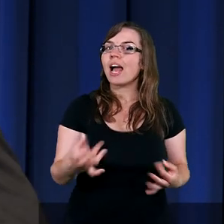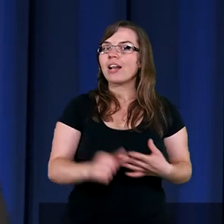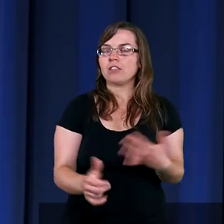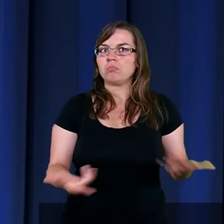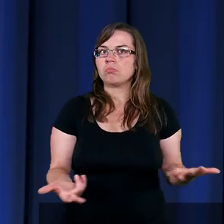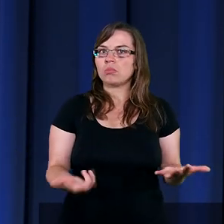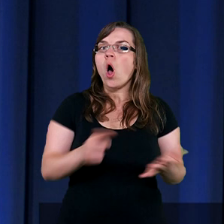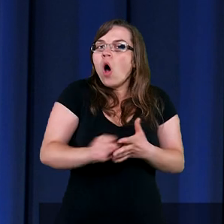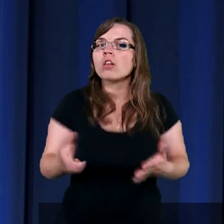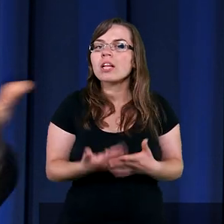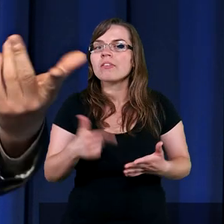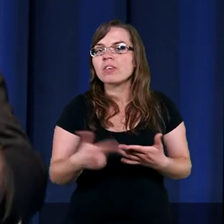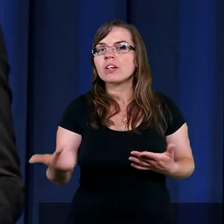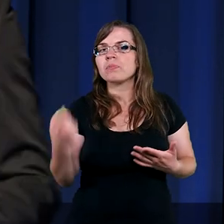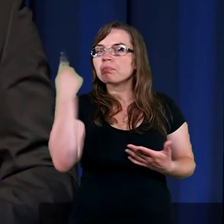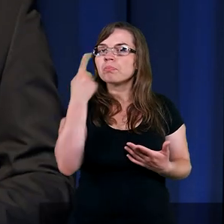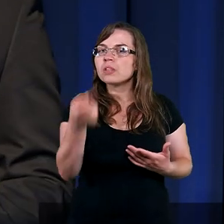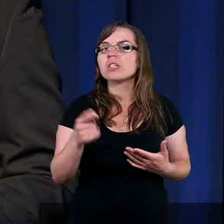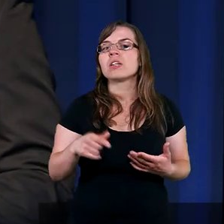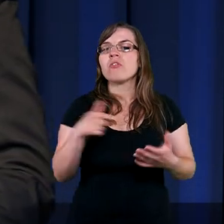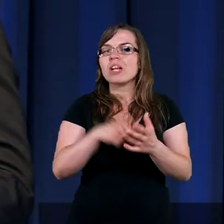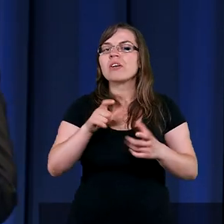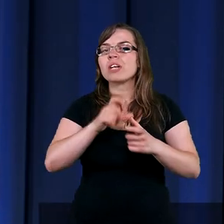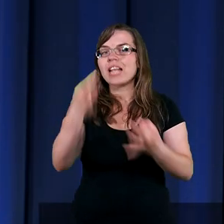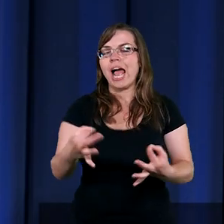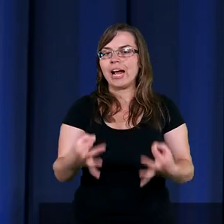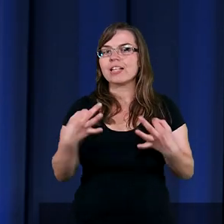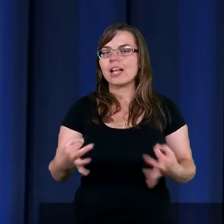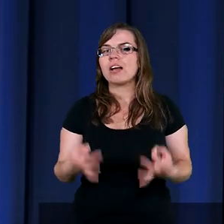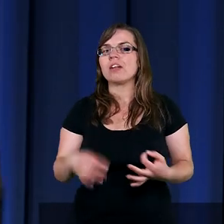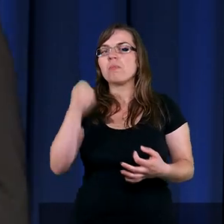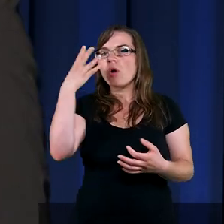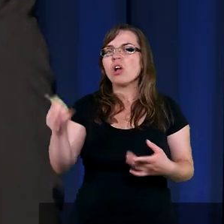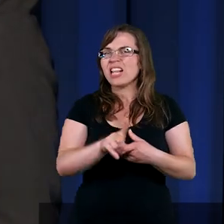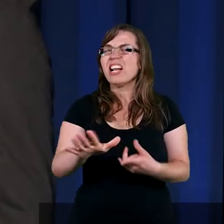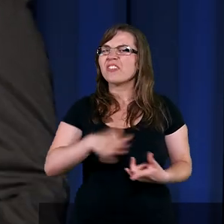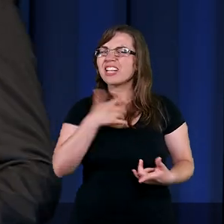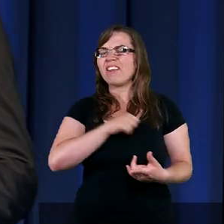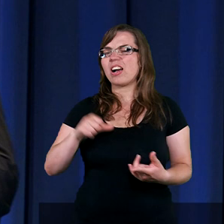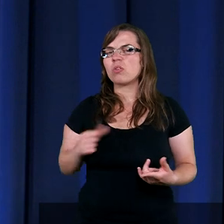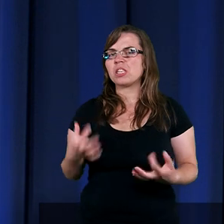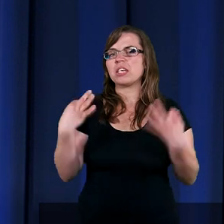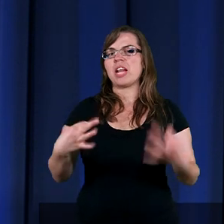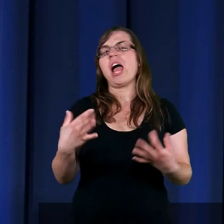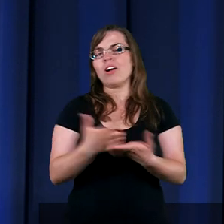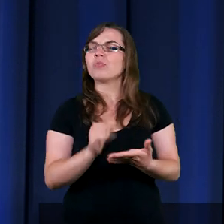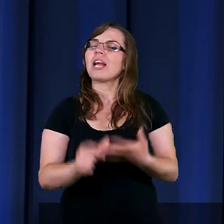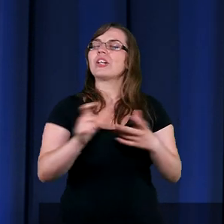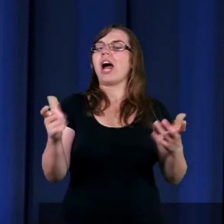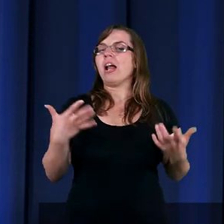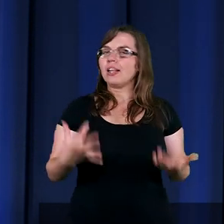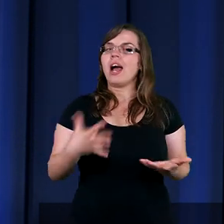Bo kiedy? I tak było w życiu Mojżesza. Teraz jest czas. I Mojżeszowi też się wydawało, no teraz jest czas.